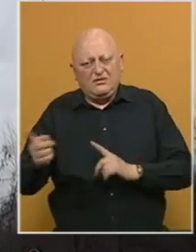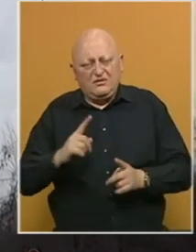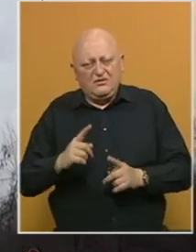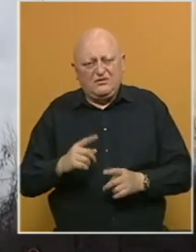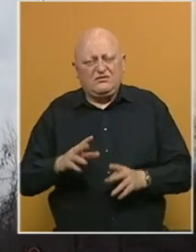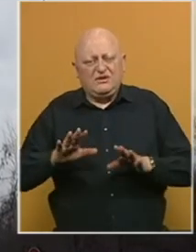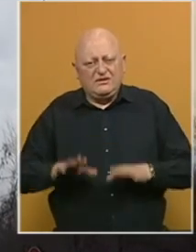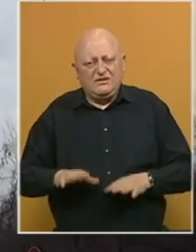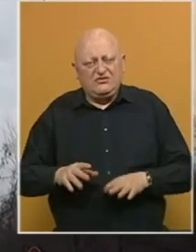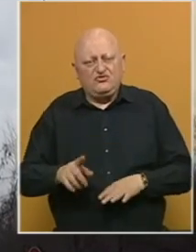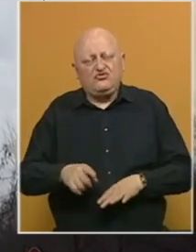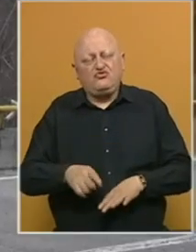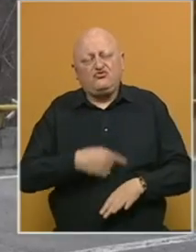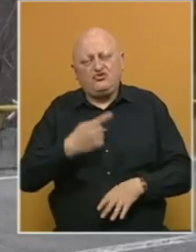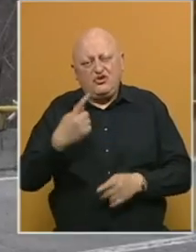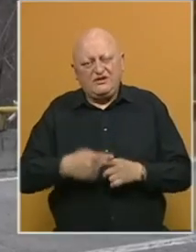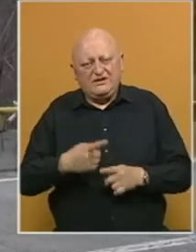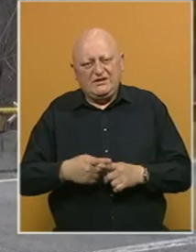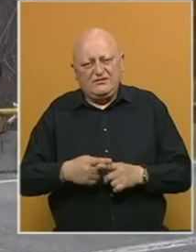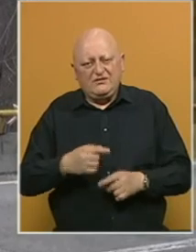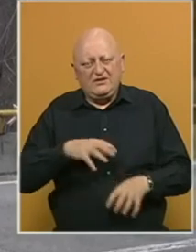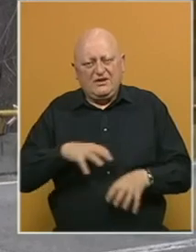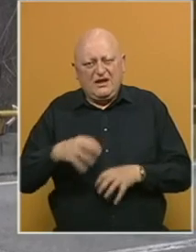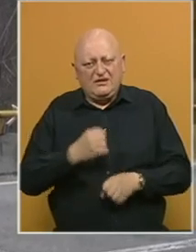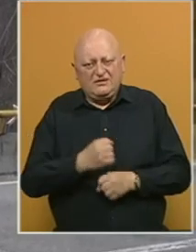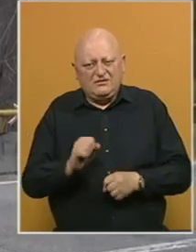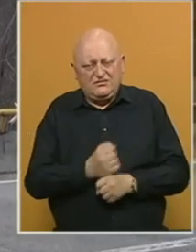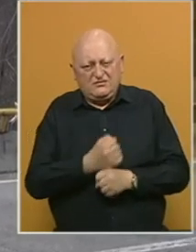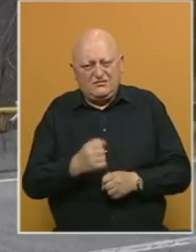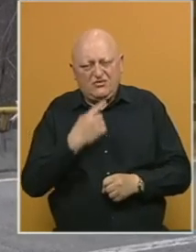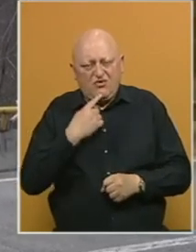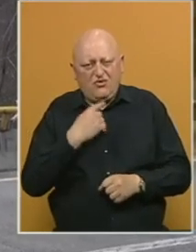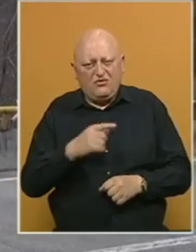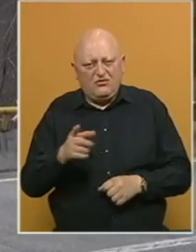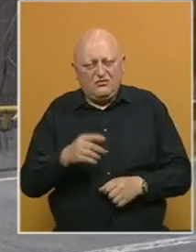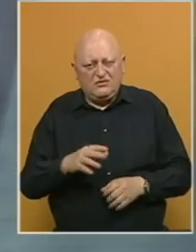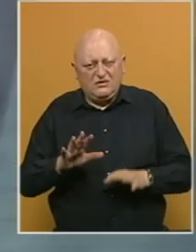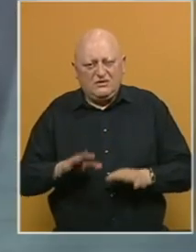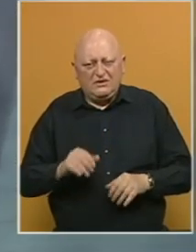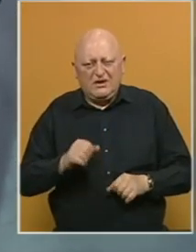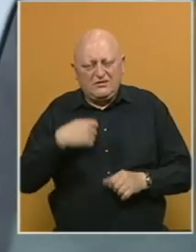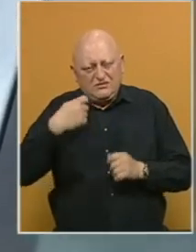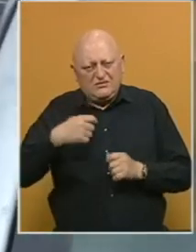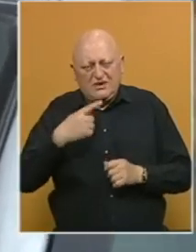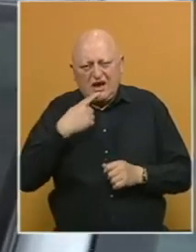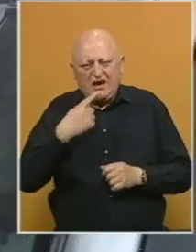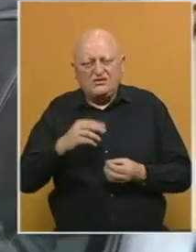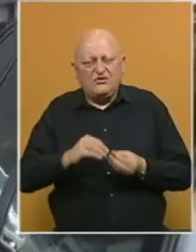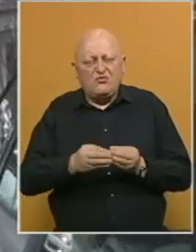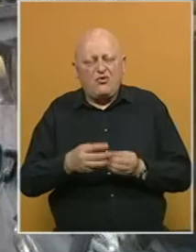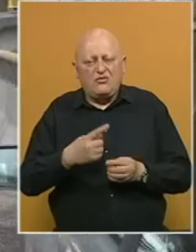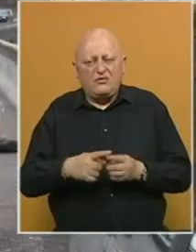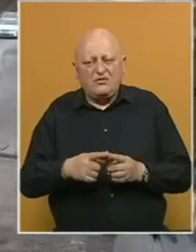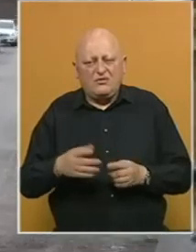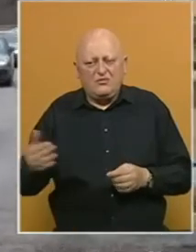zadržala su se duže od sat. Radnici angažovani na rekonstrukciji koji su odbili stati pred kamere kazali su nam da je problem nastao